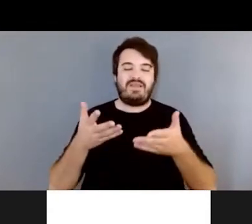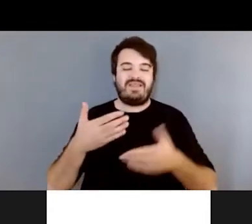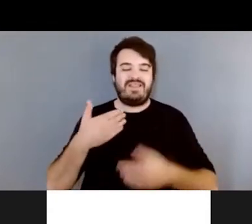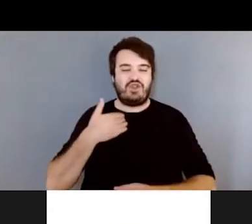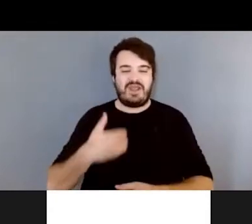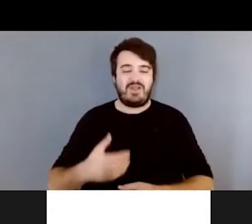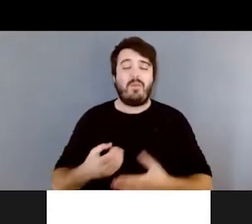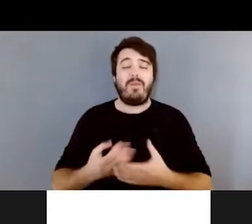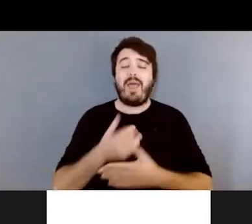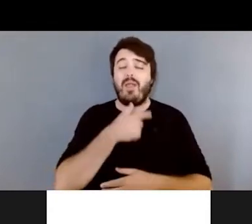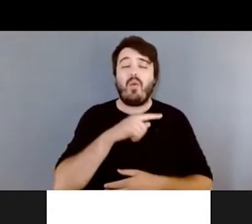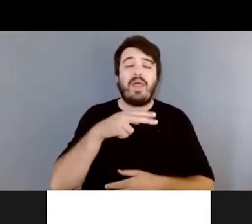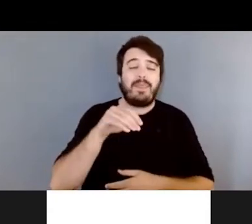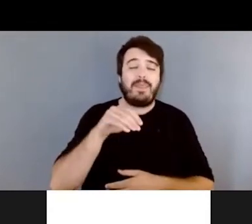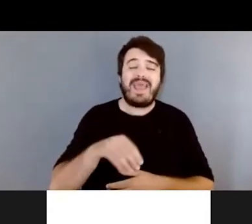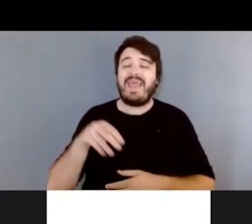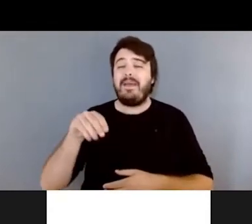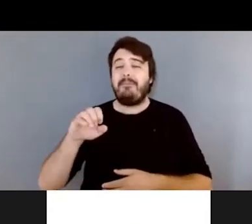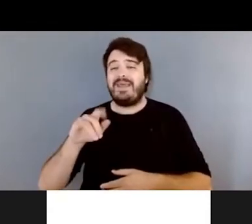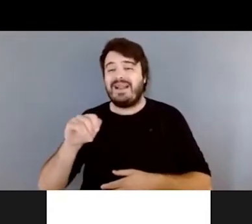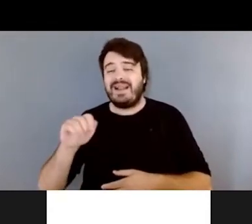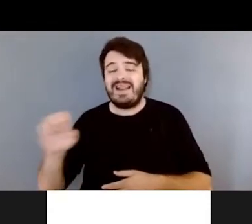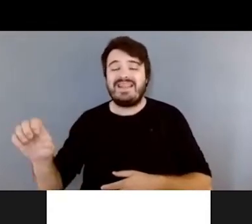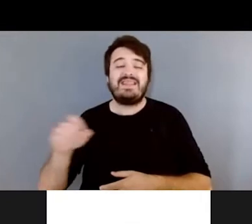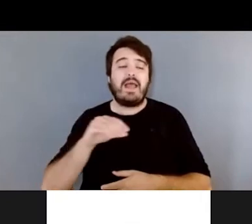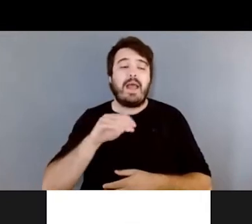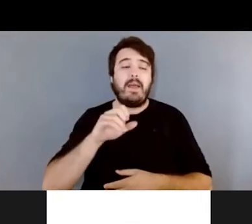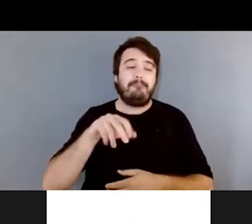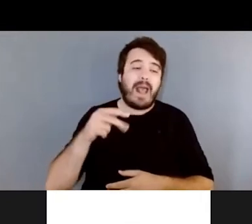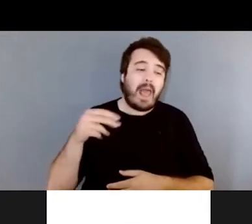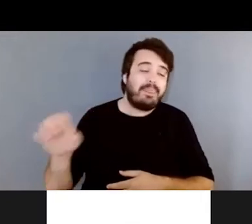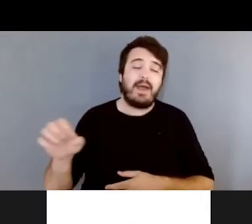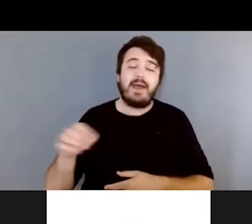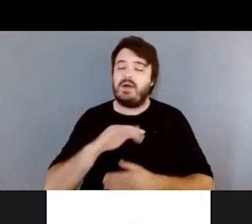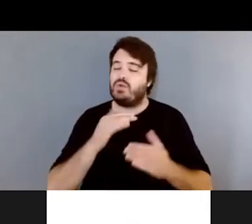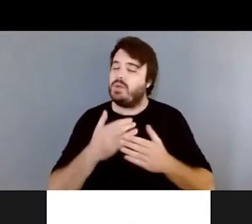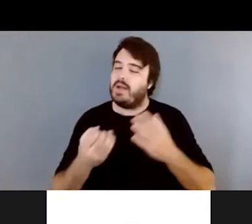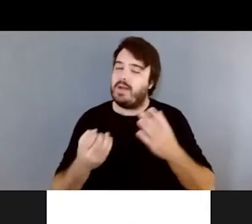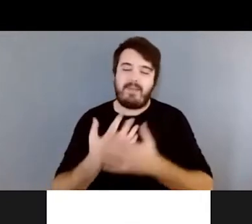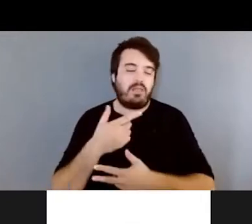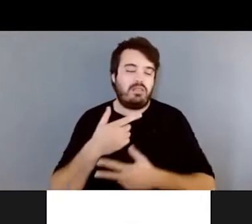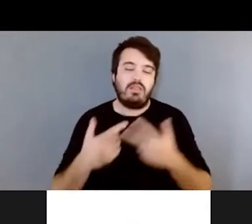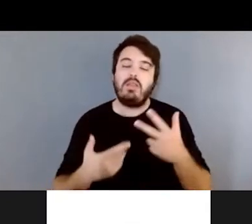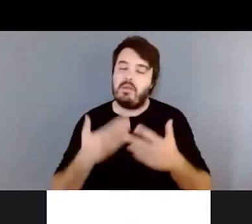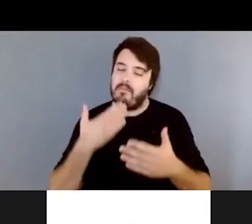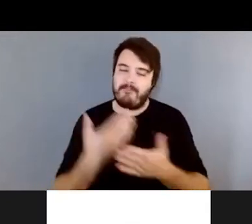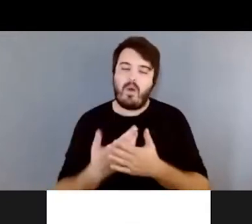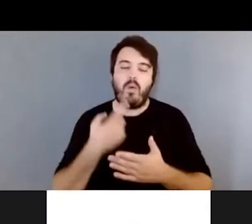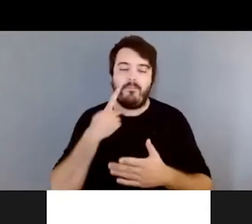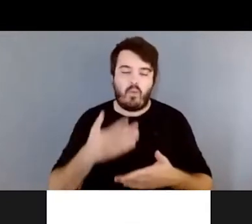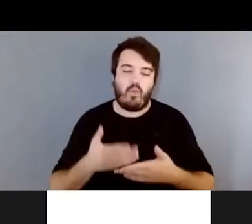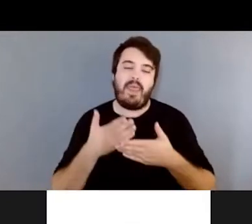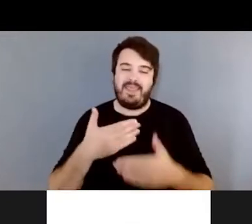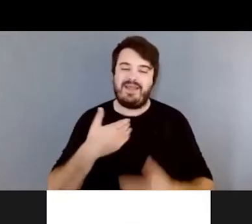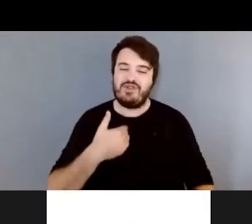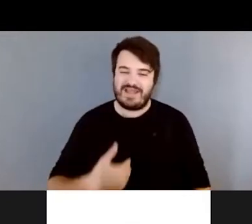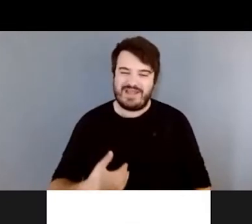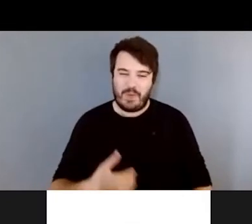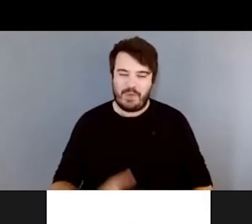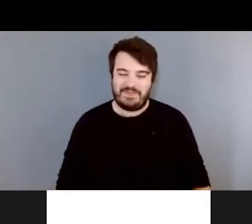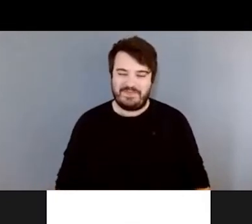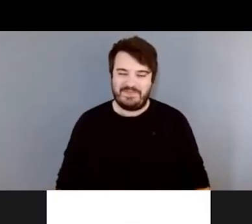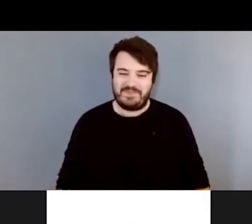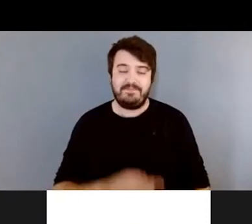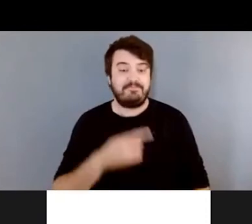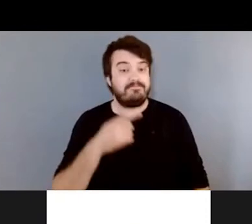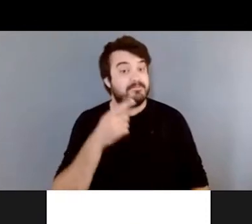thym, la mélisse, la menthe, c'est des plantes qui sont, qui aident à la digestion. Puis, c